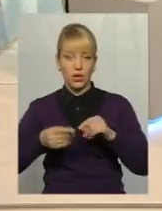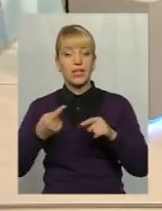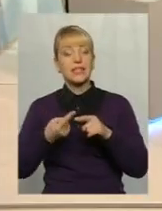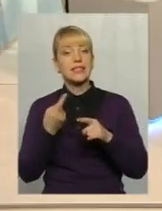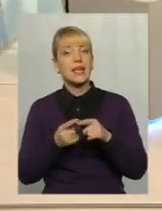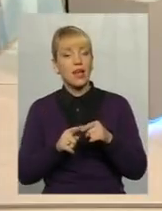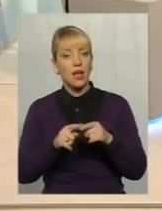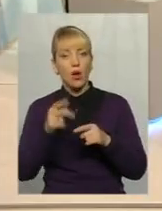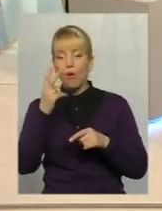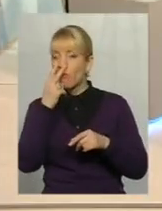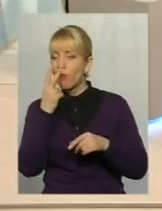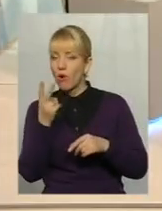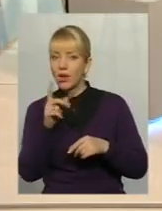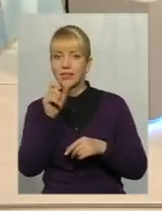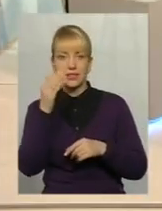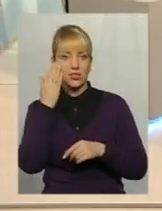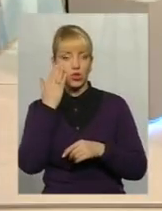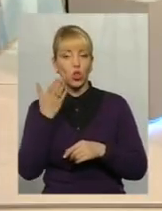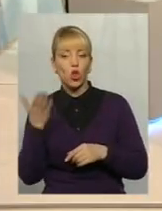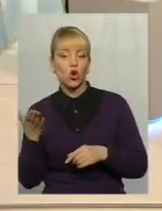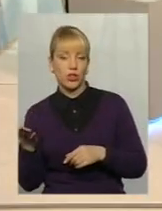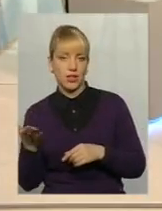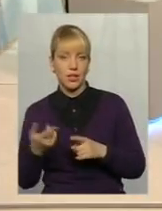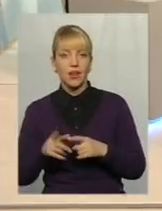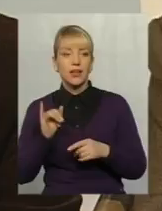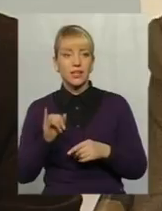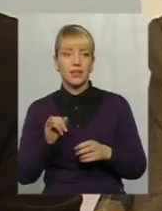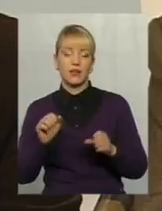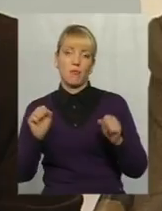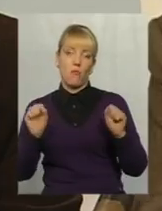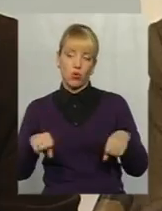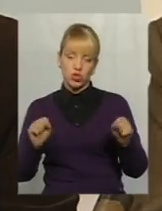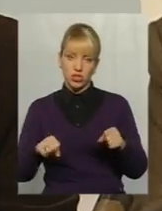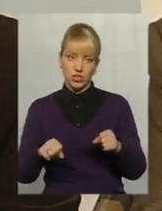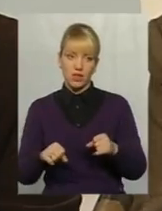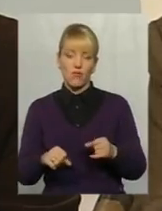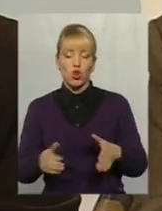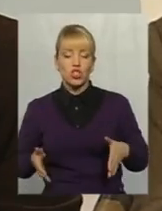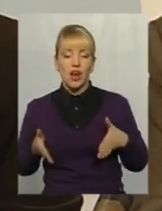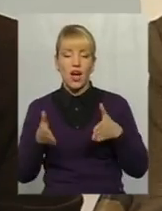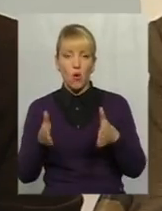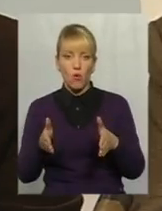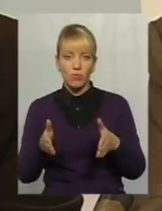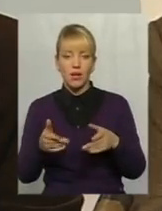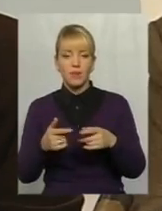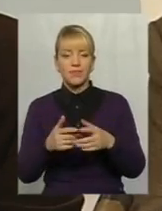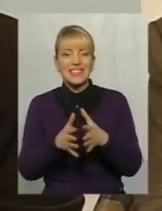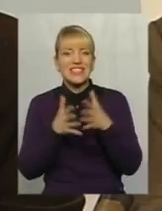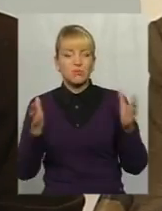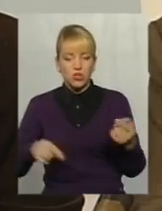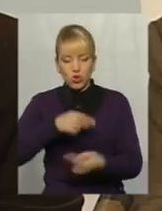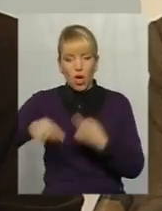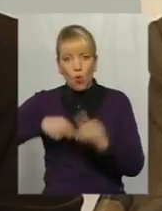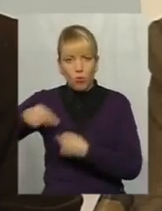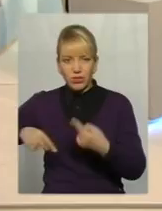зі сторони. Дякую, Можливо, дійсно, таким шляхом збільшувати оберти, можливо, ми і не